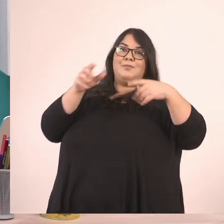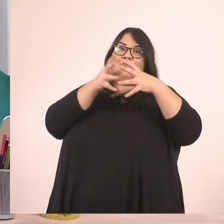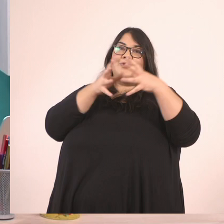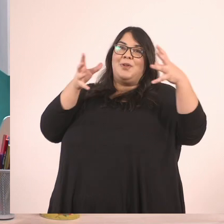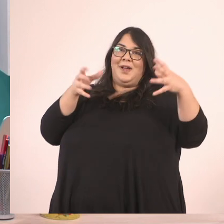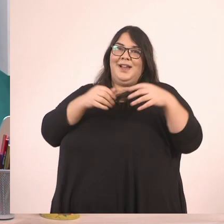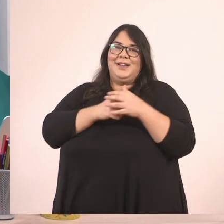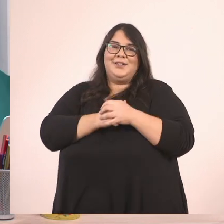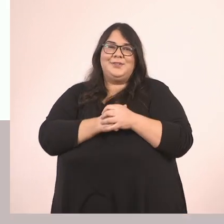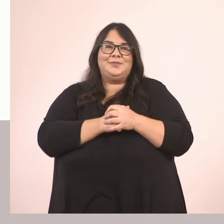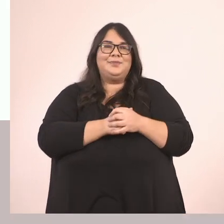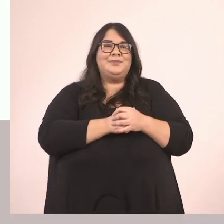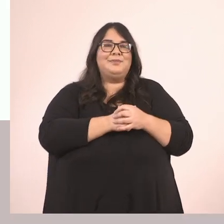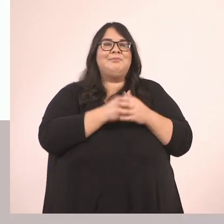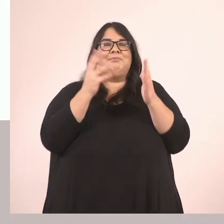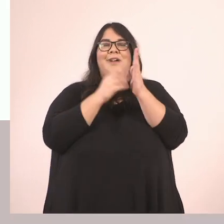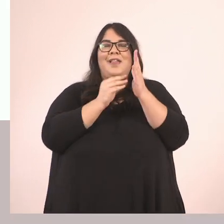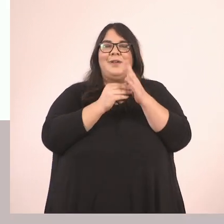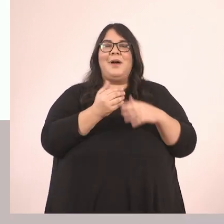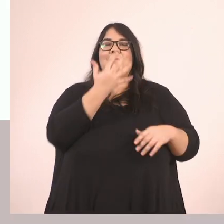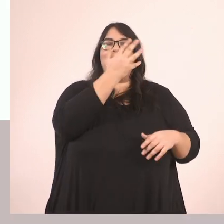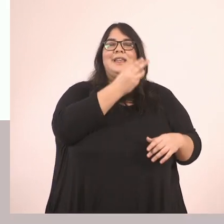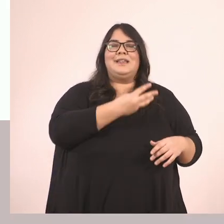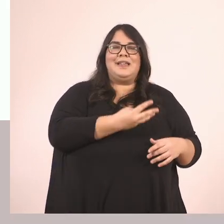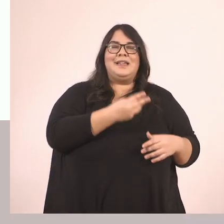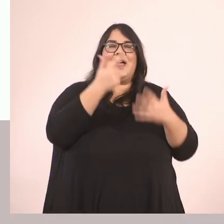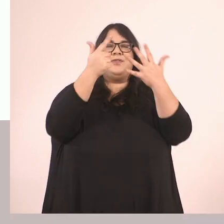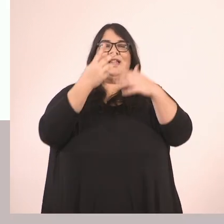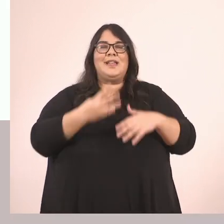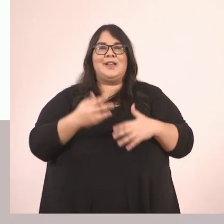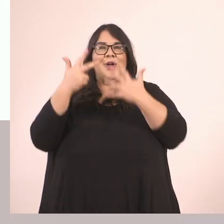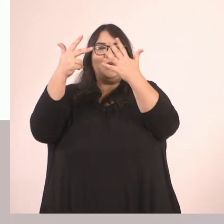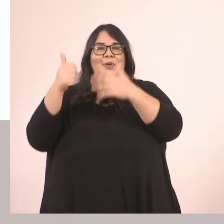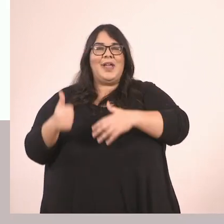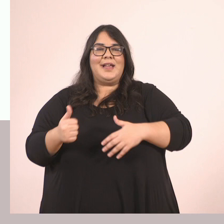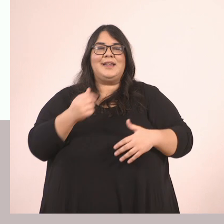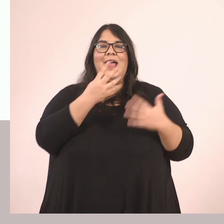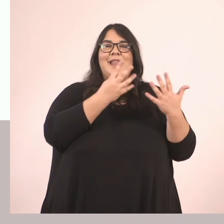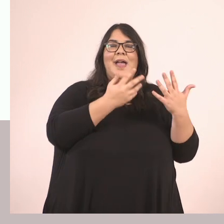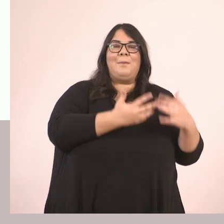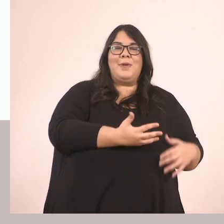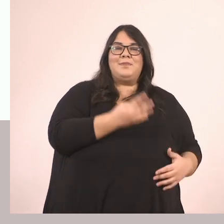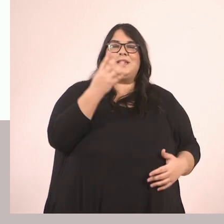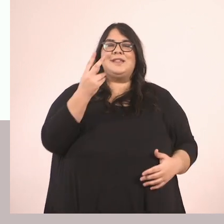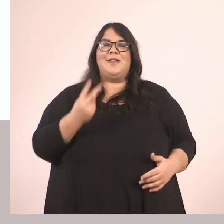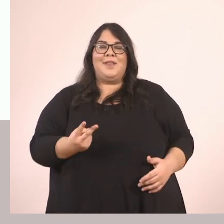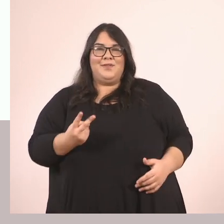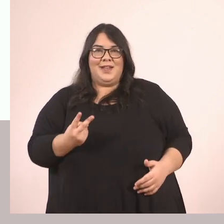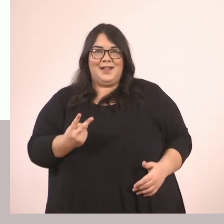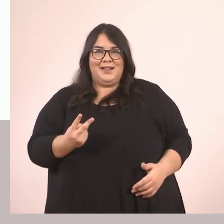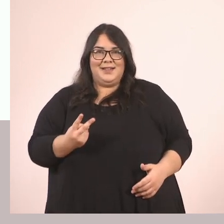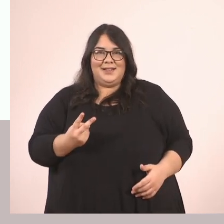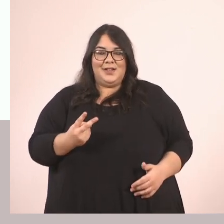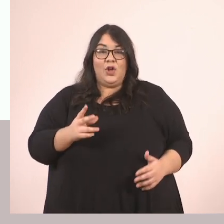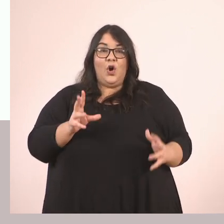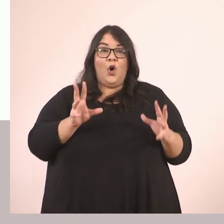Εδώ έχουμε τα κλάσματα 5 τρίτα, 7 τέταρτα, 8 έκτα, 9 πέμπτα και 4 δεύτερα. Βλέπετε